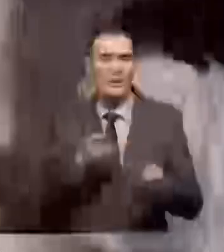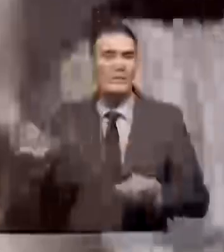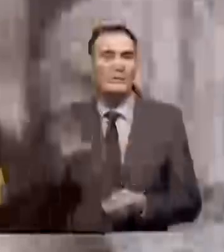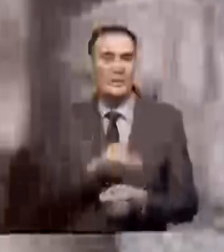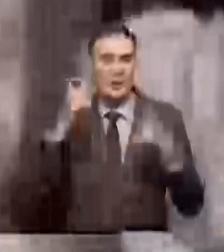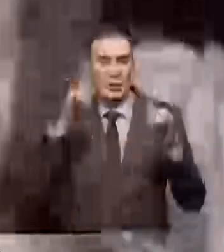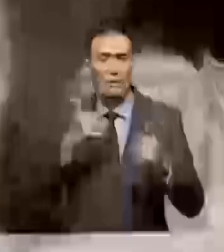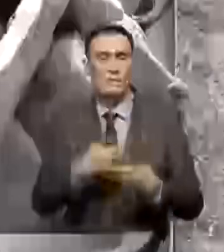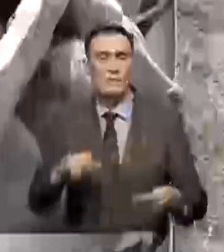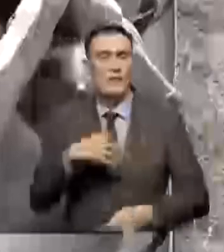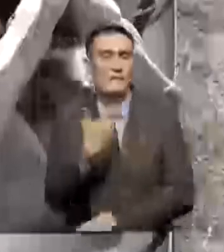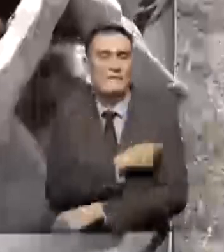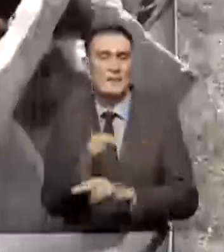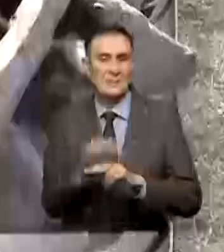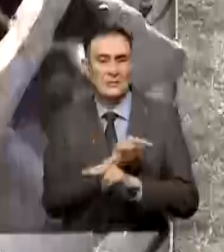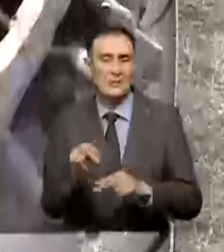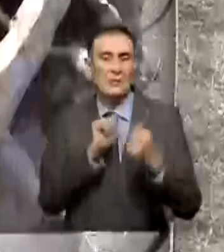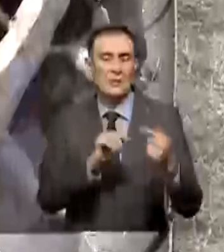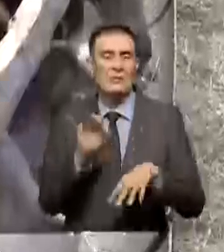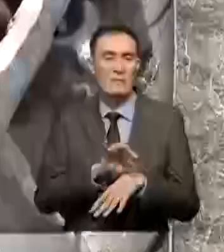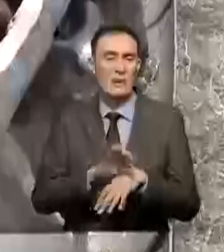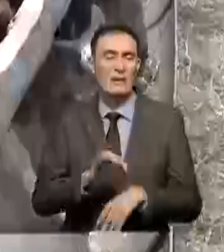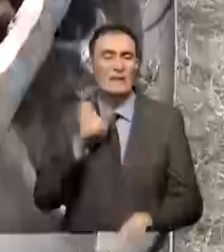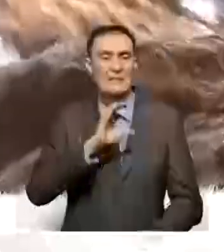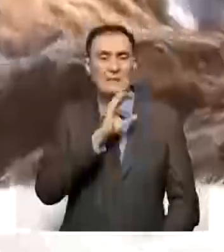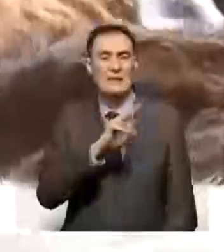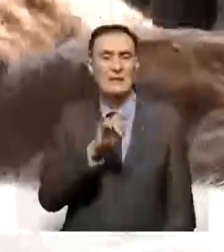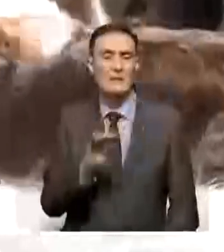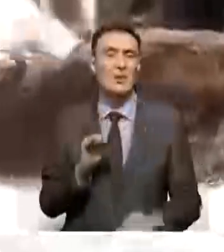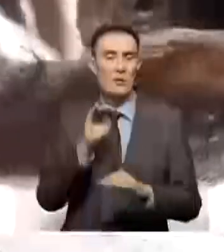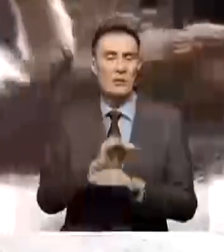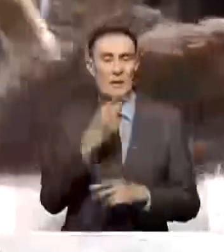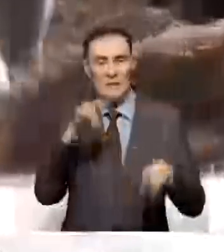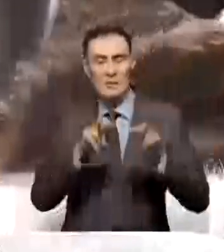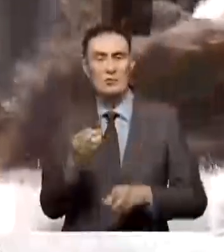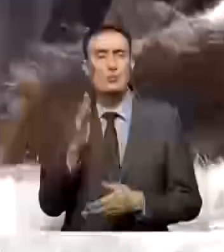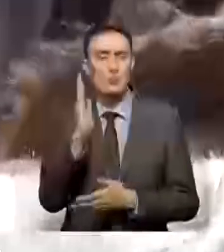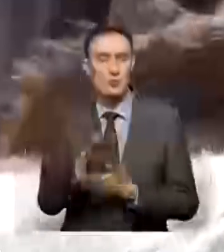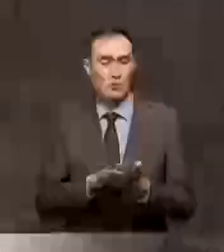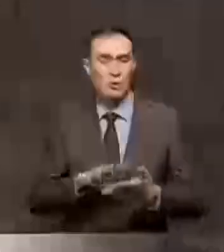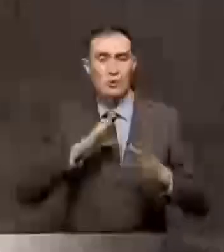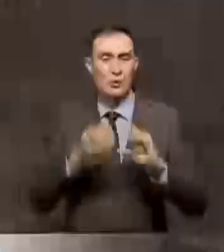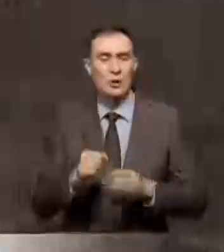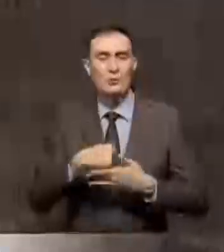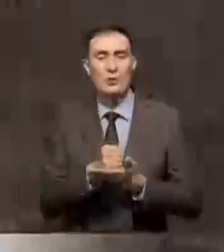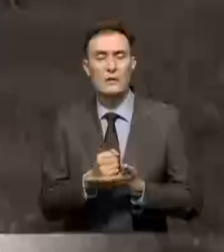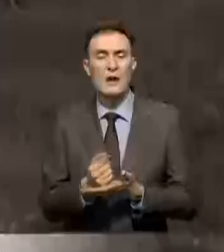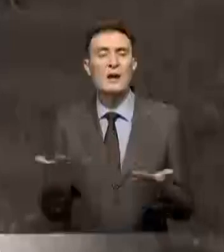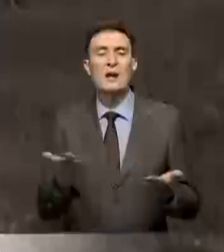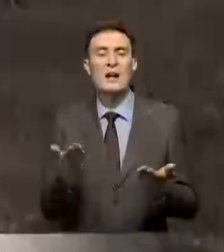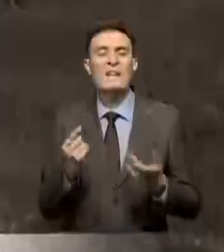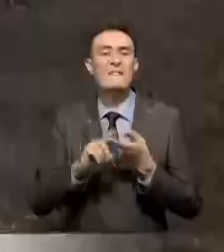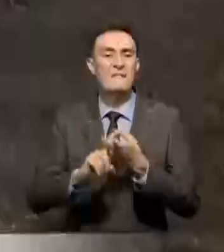животных весной вакцинировали против сибирской язвы. Поэтому назначены дополнительные экспертизы. По их результатам установят штамм